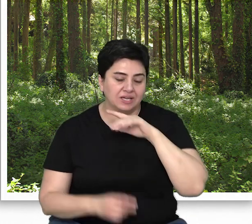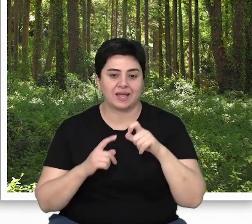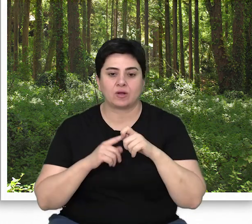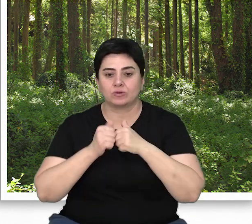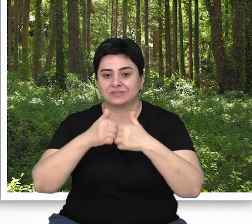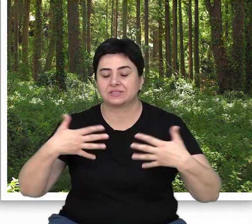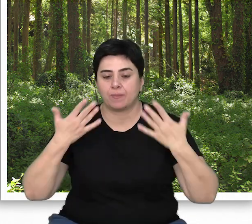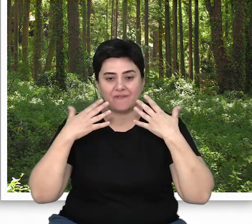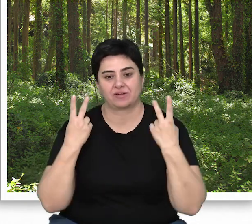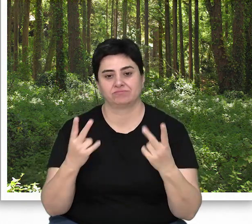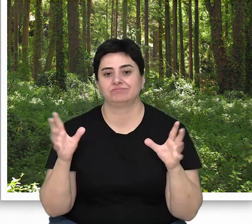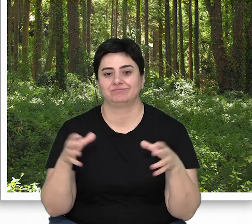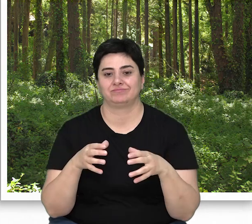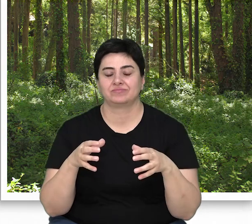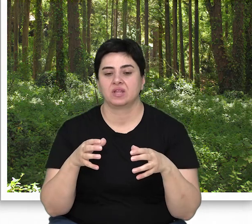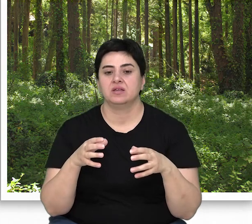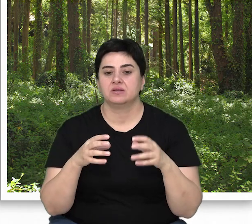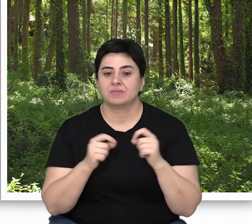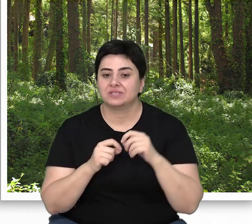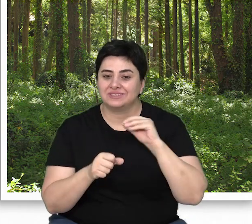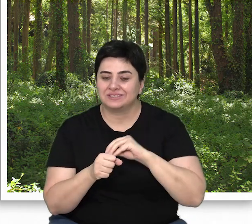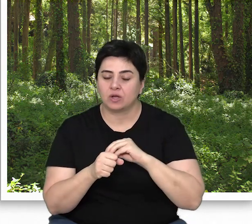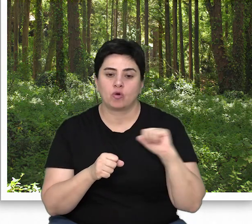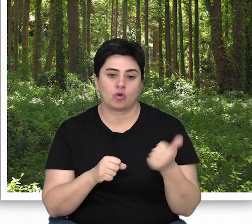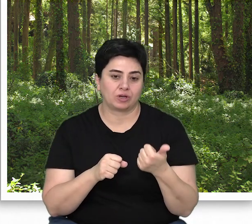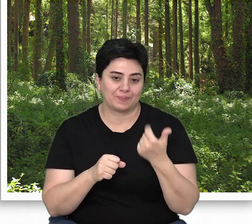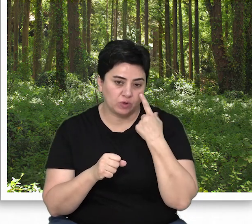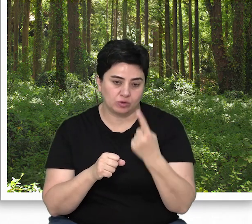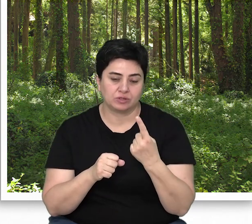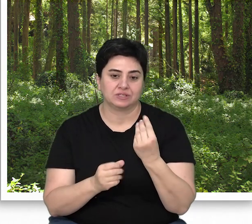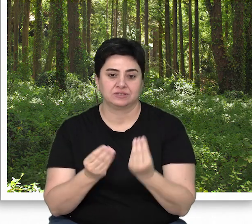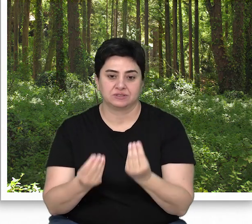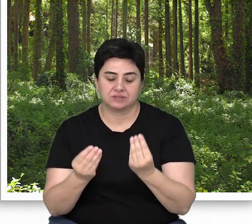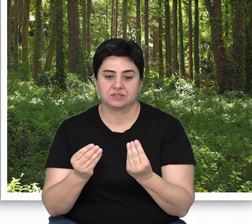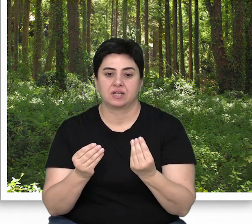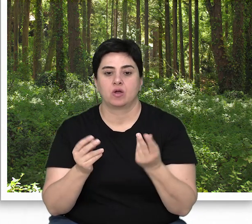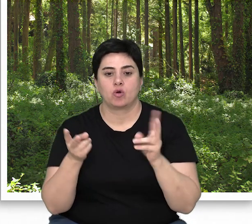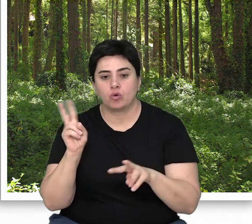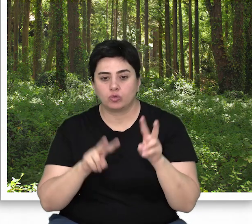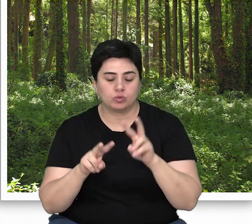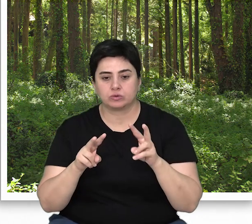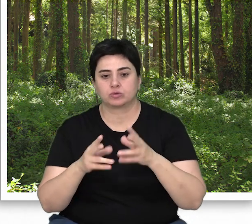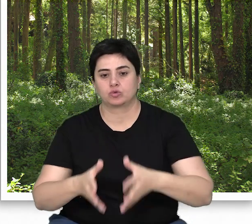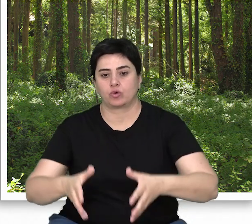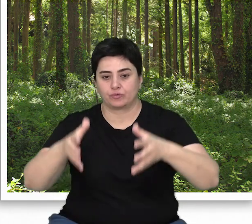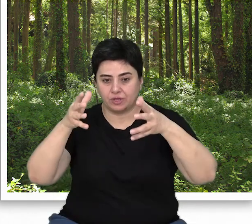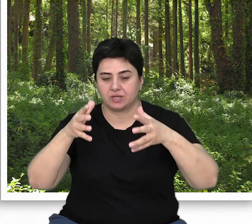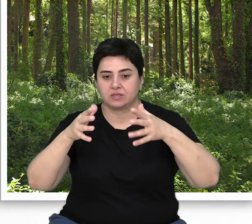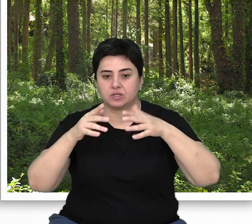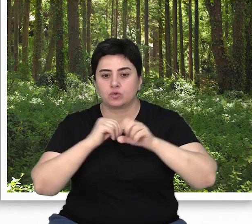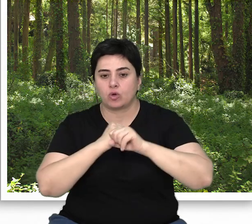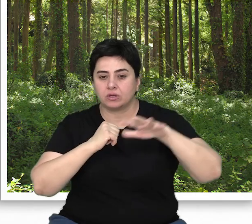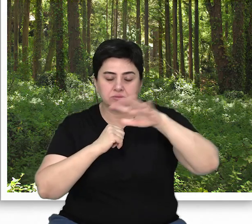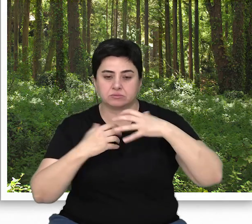yaşlı ekosisteminin kendisidir. Meşcere içerisinde önemli oranda dikili kuru, devrik ölü ağaç gövdeleriyle